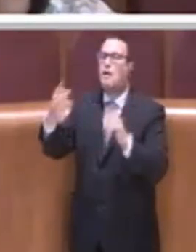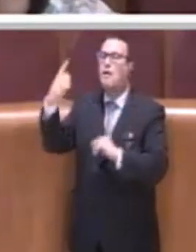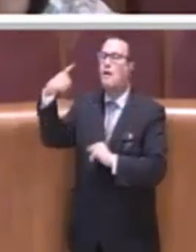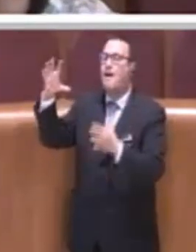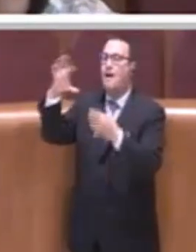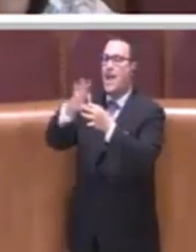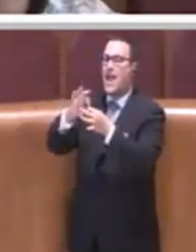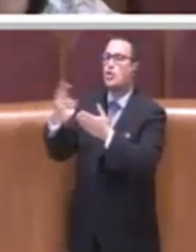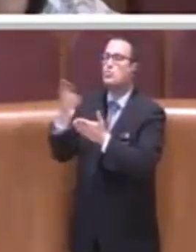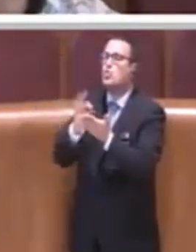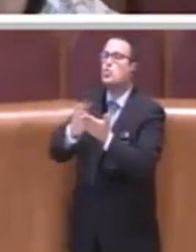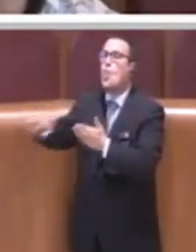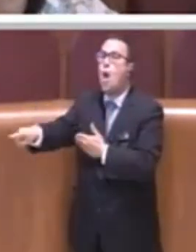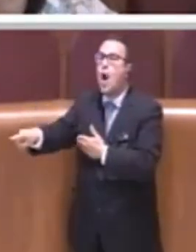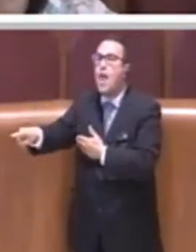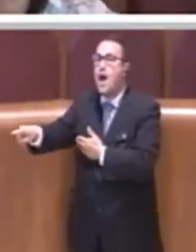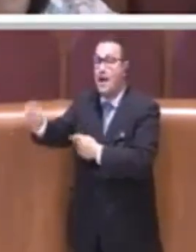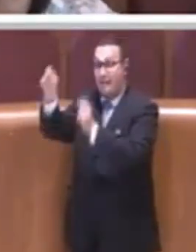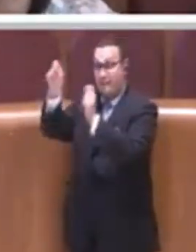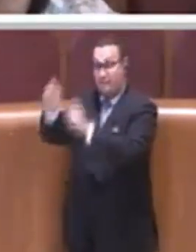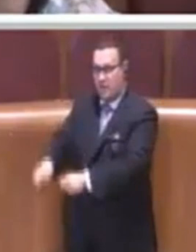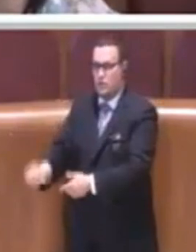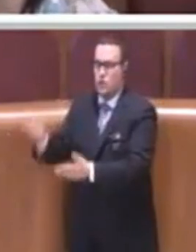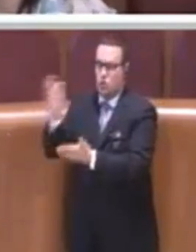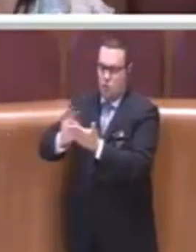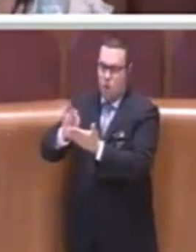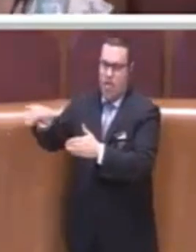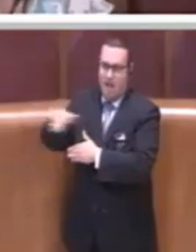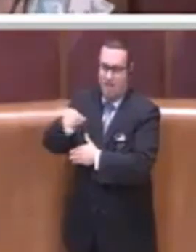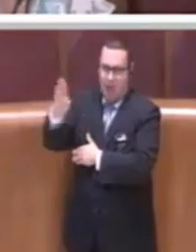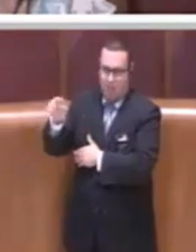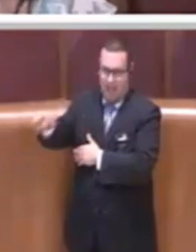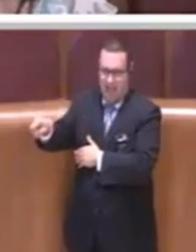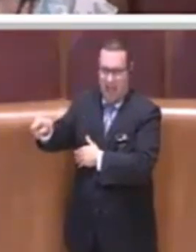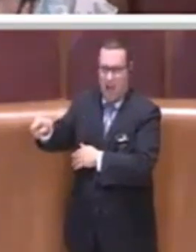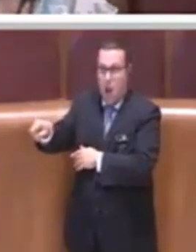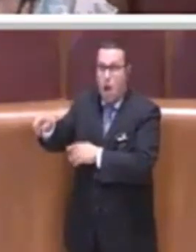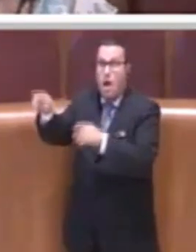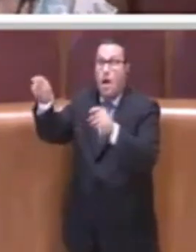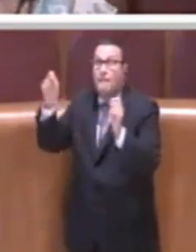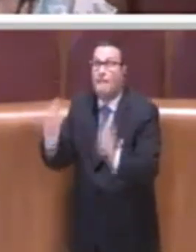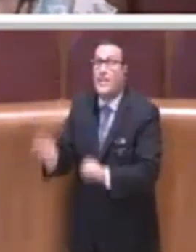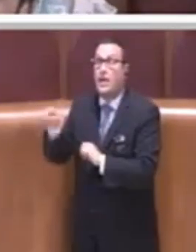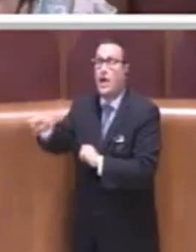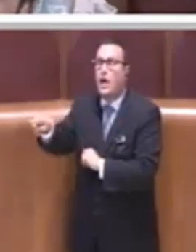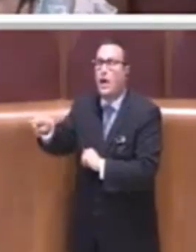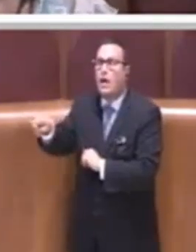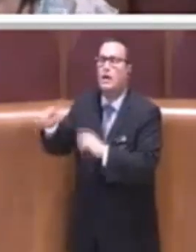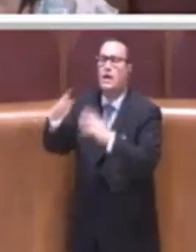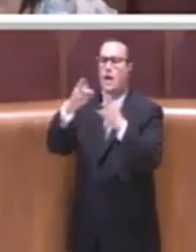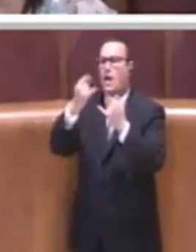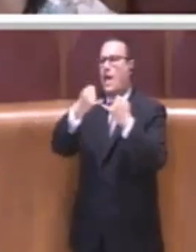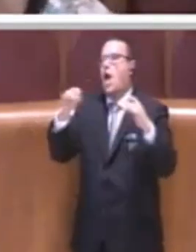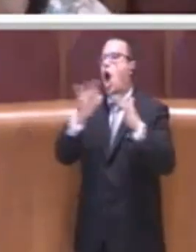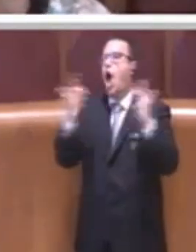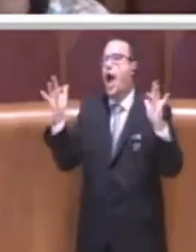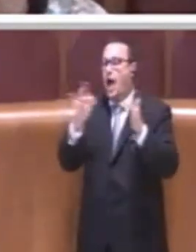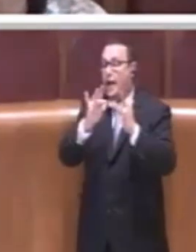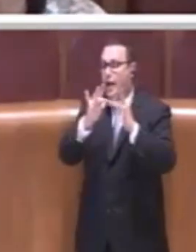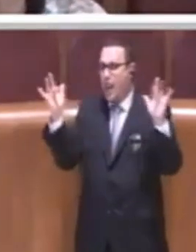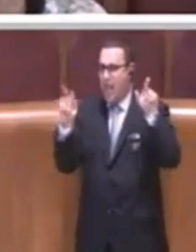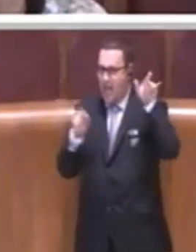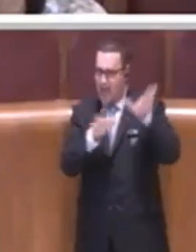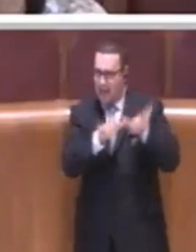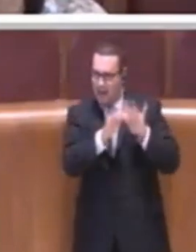dalla scuola, dalla scuola di Via Baccano, oggi parte l'invito, in rete ovviamente con le scuole che ho